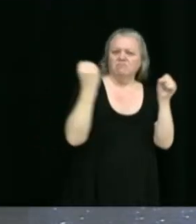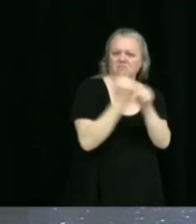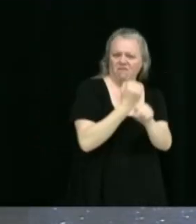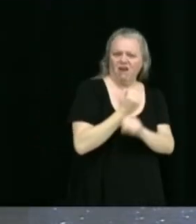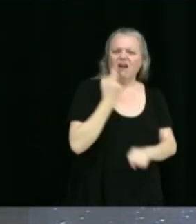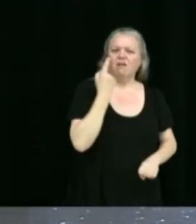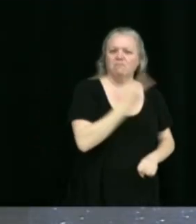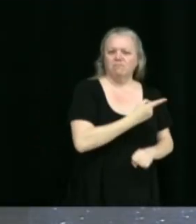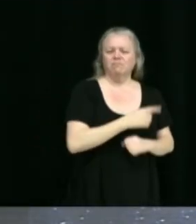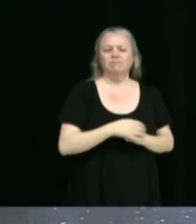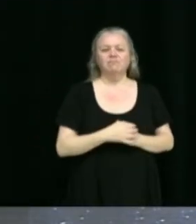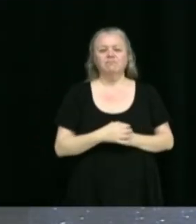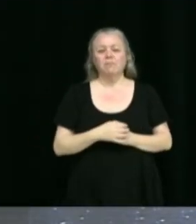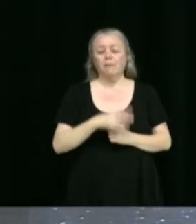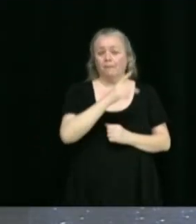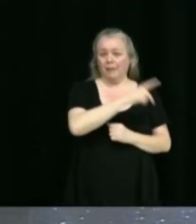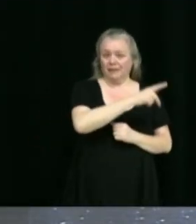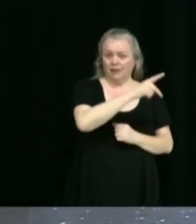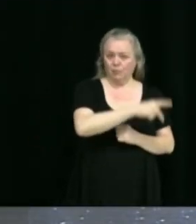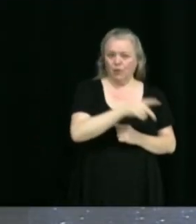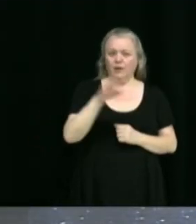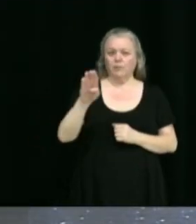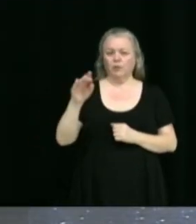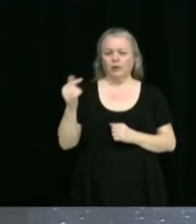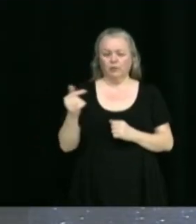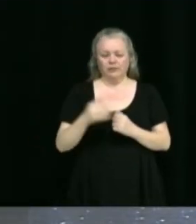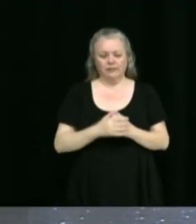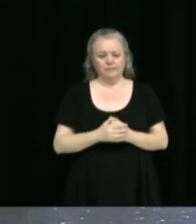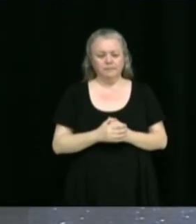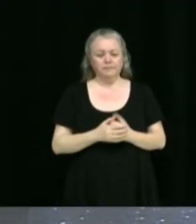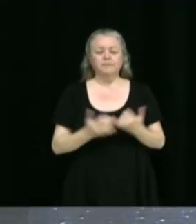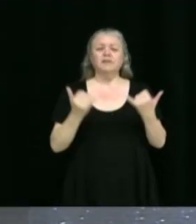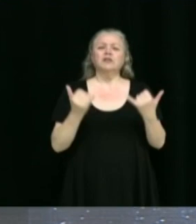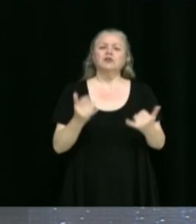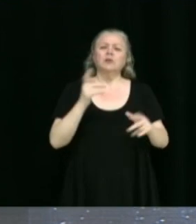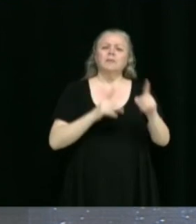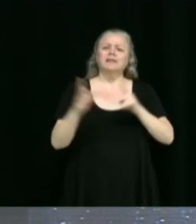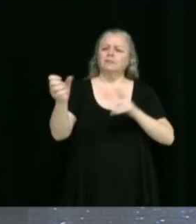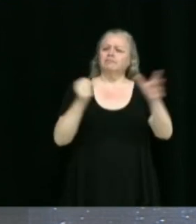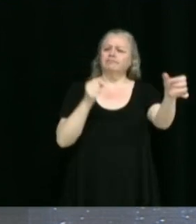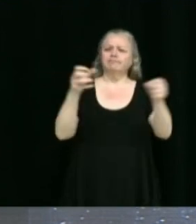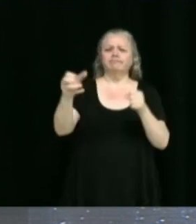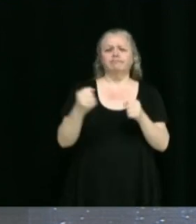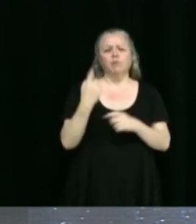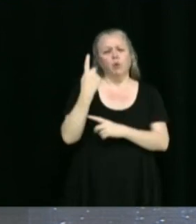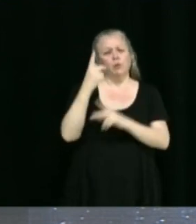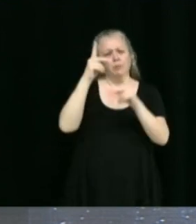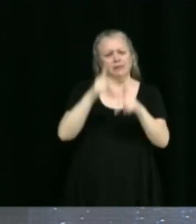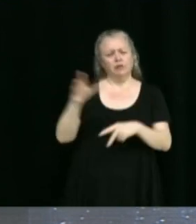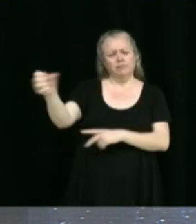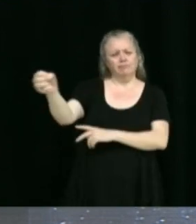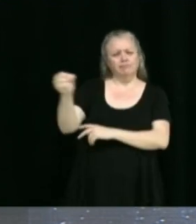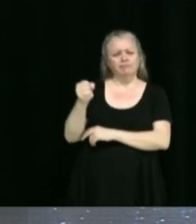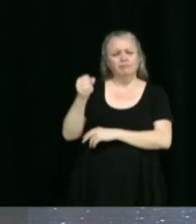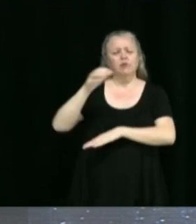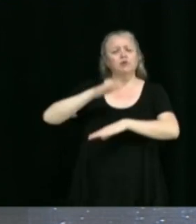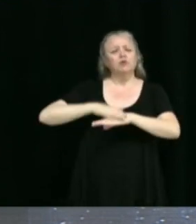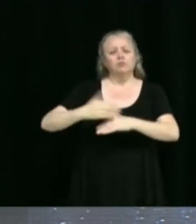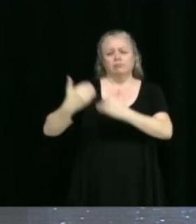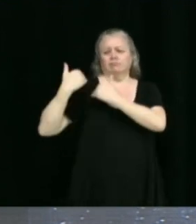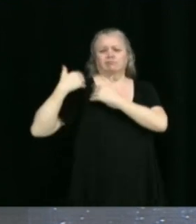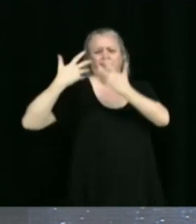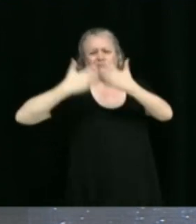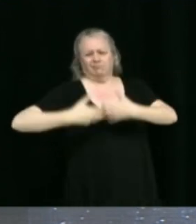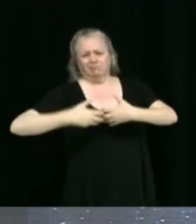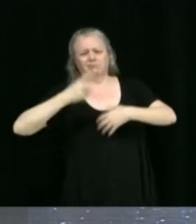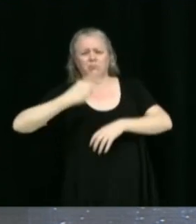Patrick Poulin, Benoît Gauthier, Capital humain, embauche d'une personne au poste permanent d'opérateur polyvalent division